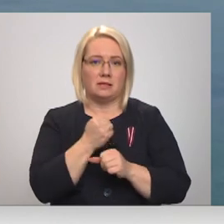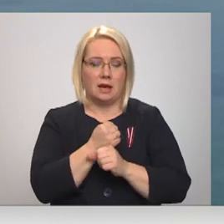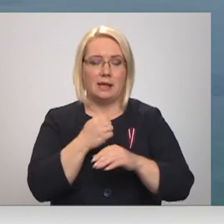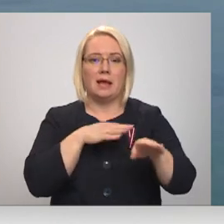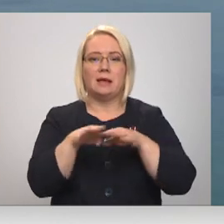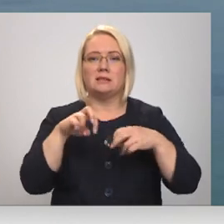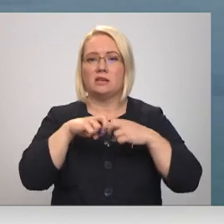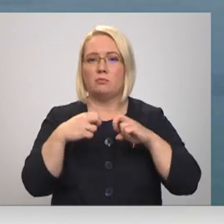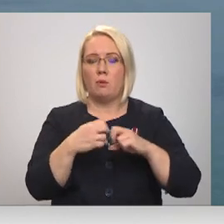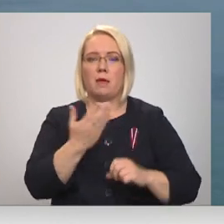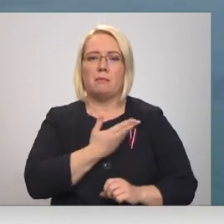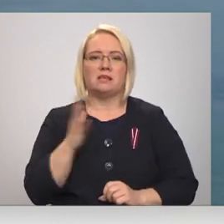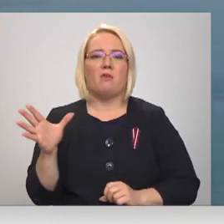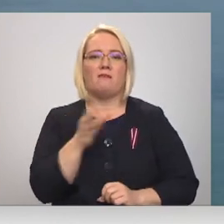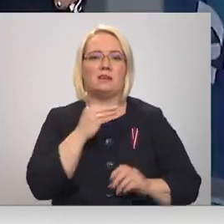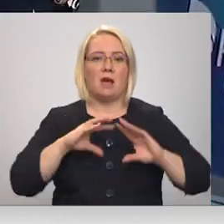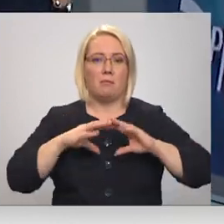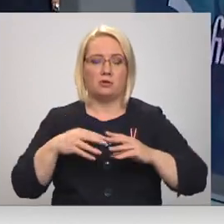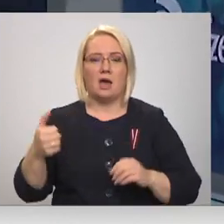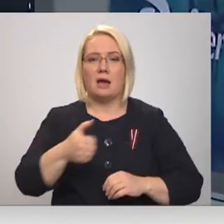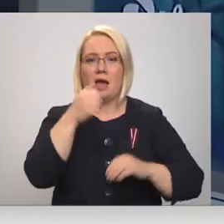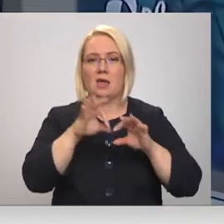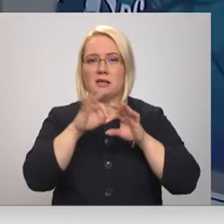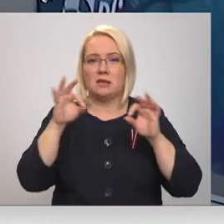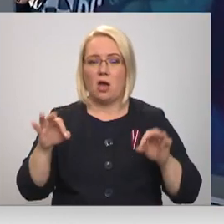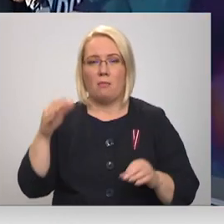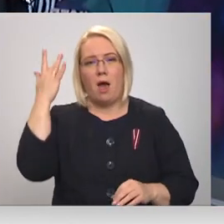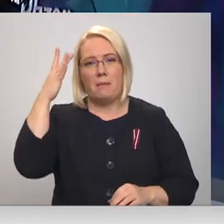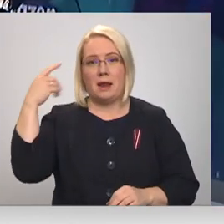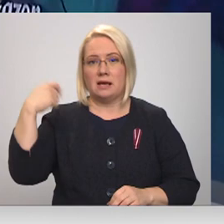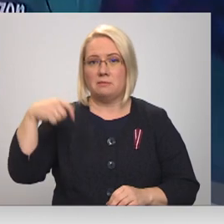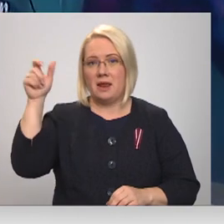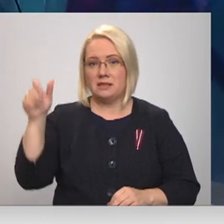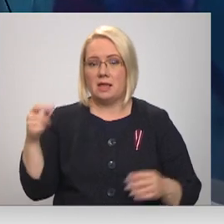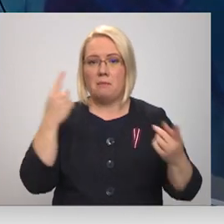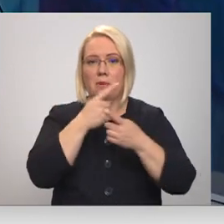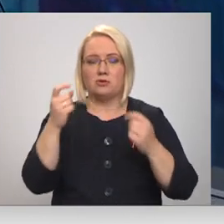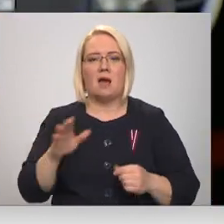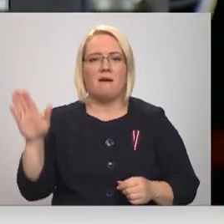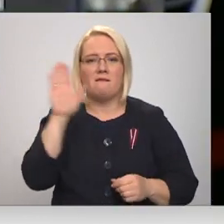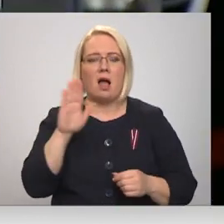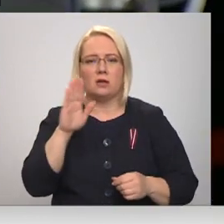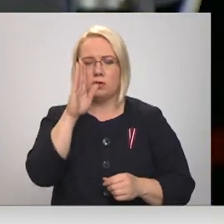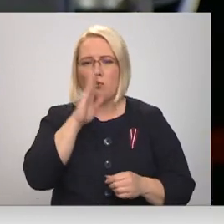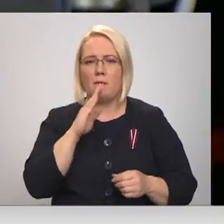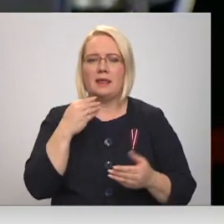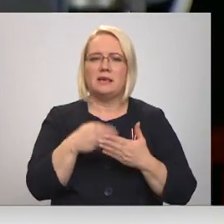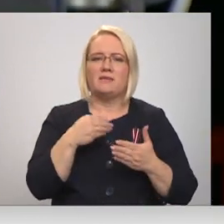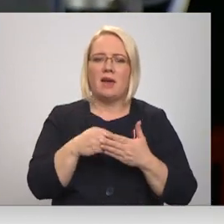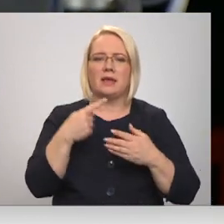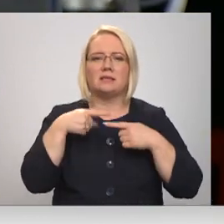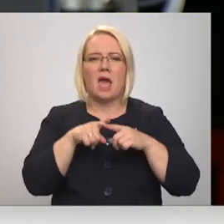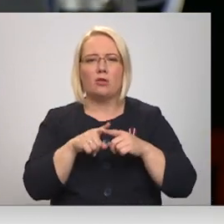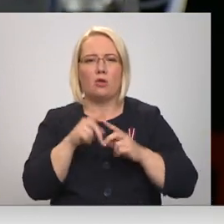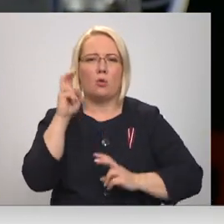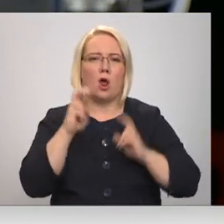piedzīvo visā pasaulē. Gada sākumā ASV prezidents Joe Bidens paziņoja, ka valsts nopietni izvērtēs tehnoloģiju un ražošanas nozari, cik